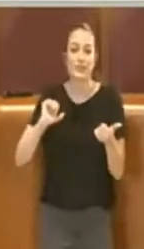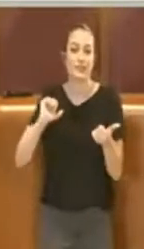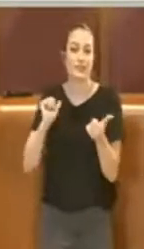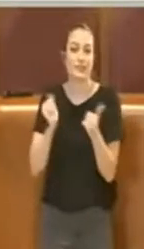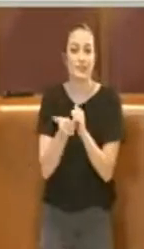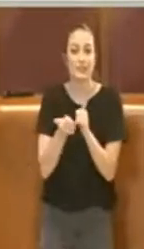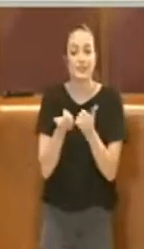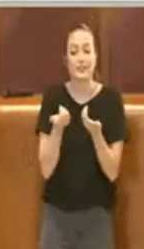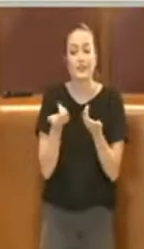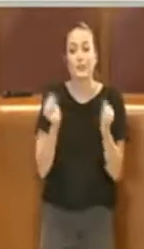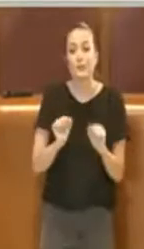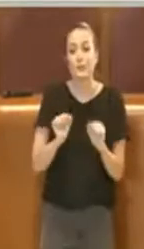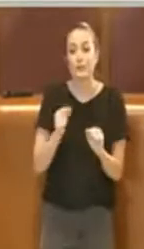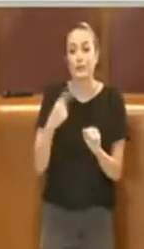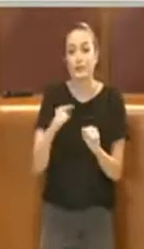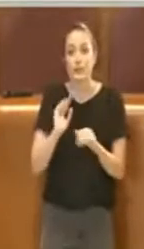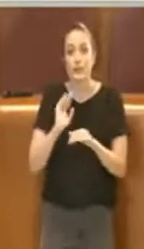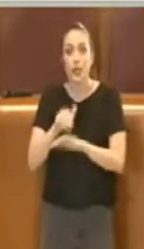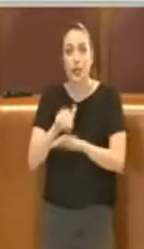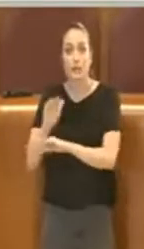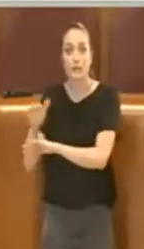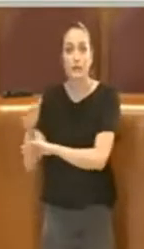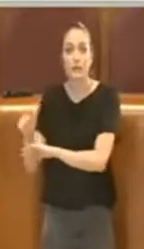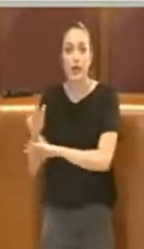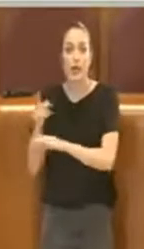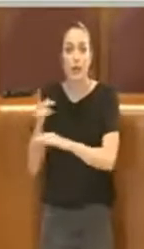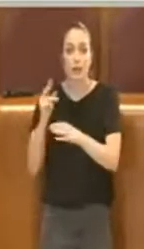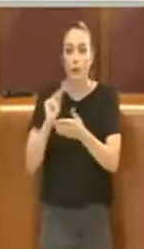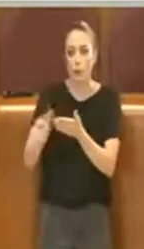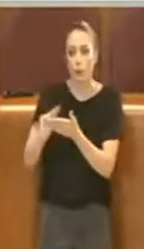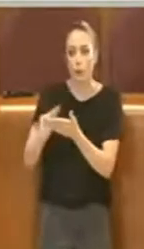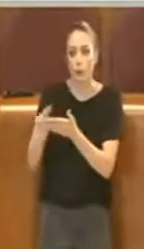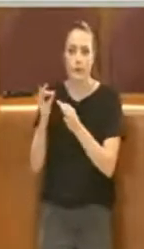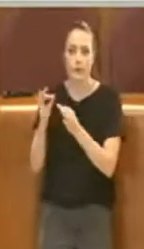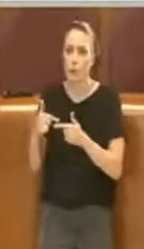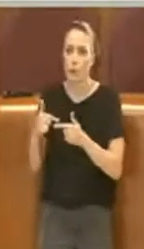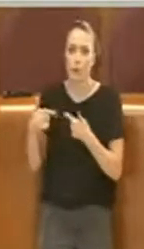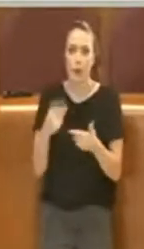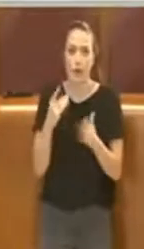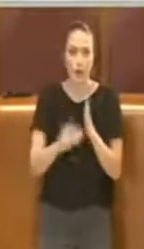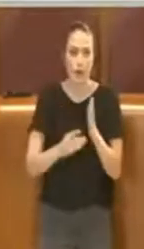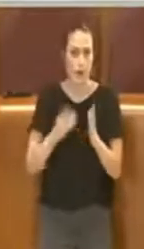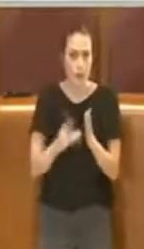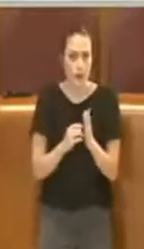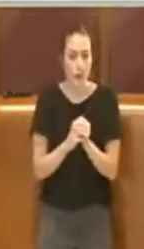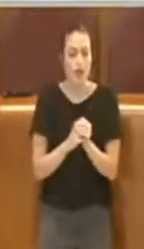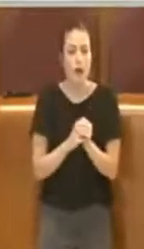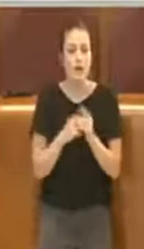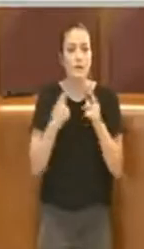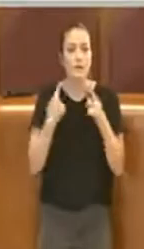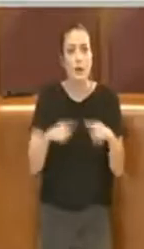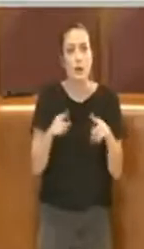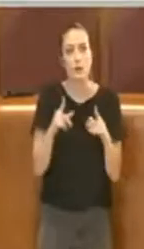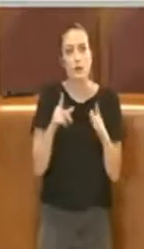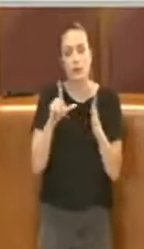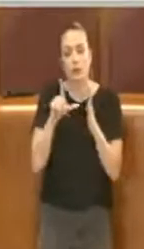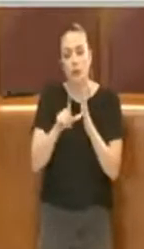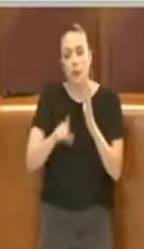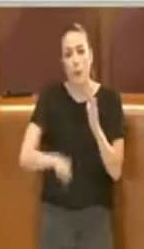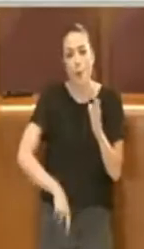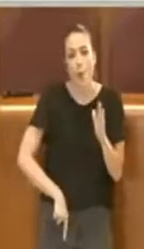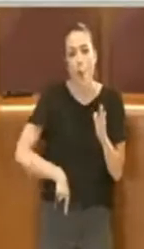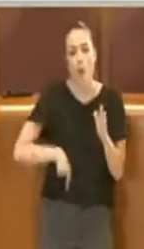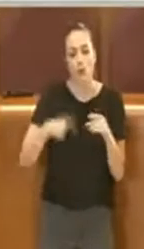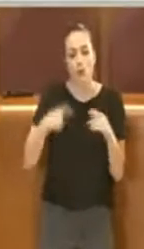saltare questi passaggi, ci è stato detto dagli uffici, avrebbe inficiato la delibera, per questo ha richiesto un tempo così lungo.